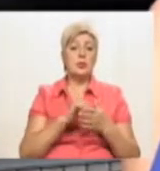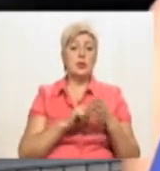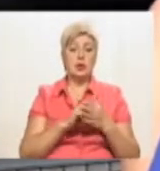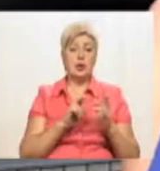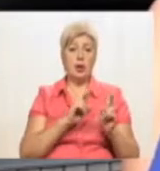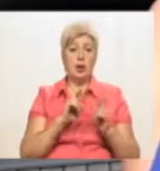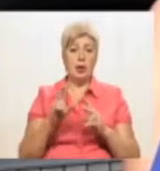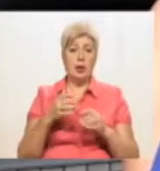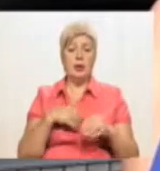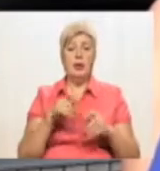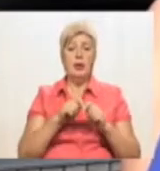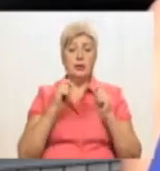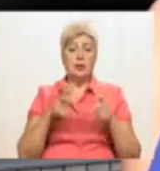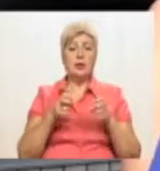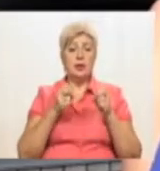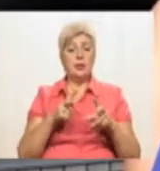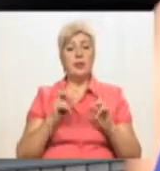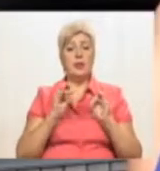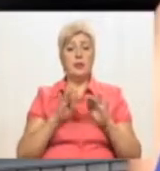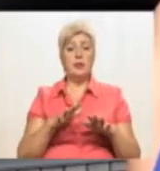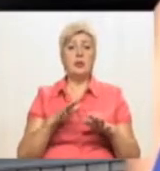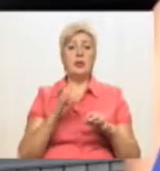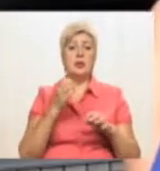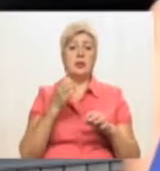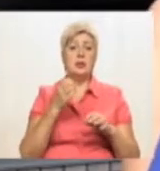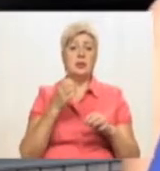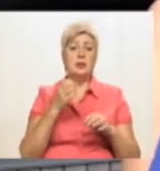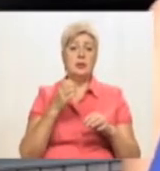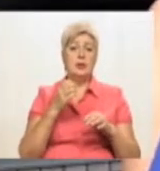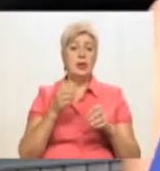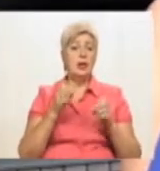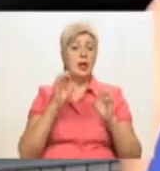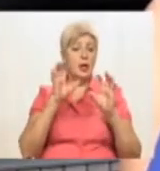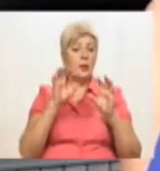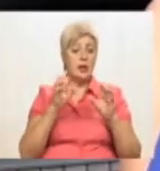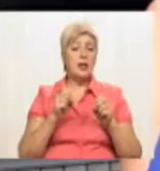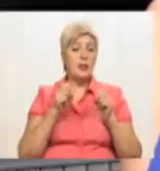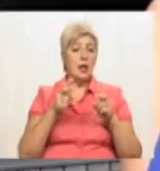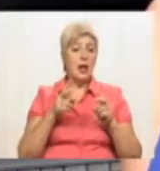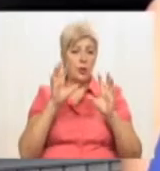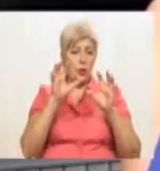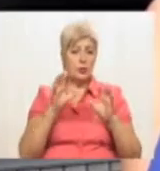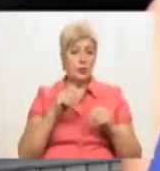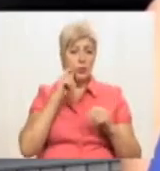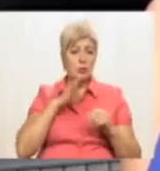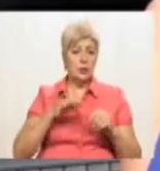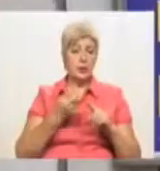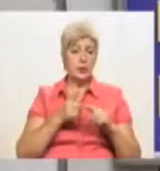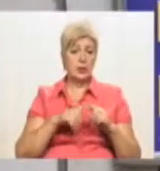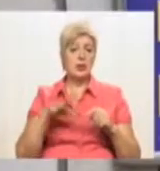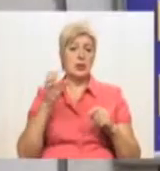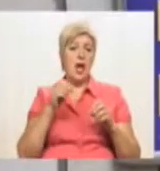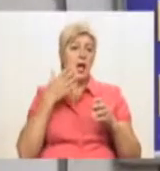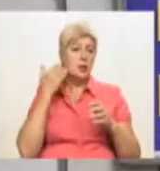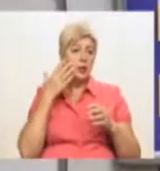поліція відкрила кримінальне провадження за частиною першої статті 125 Кримінального кодексу України. Це умисне, легке,